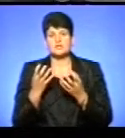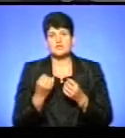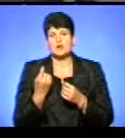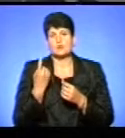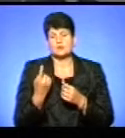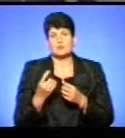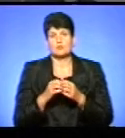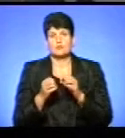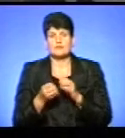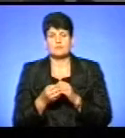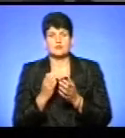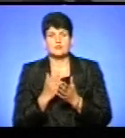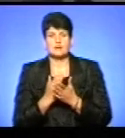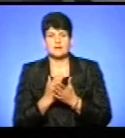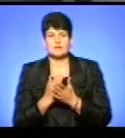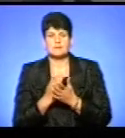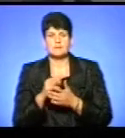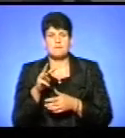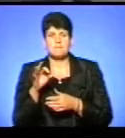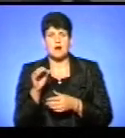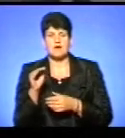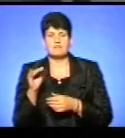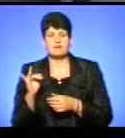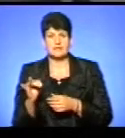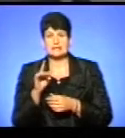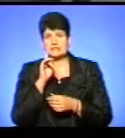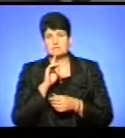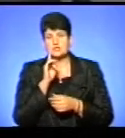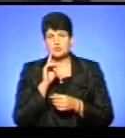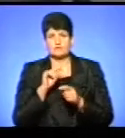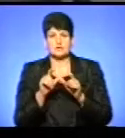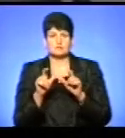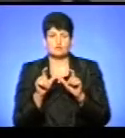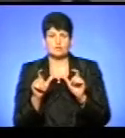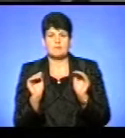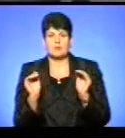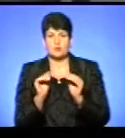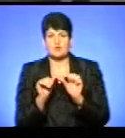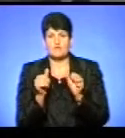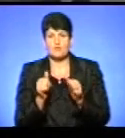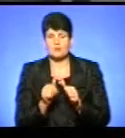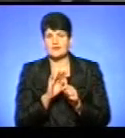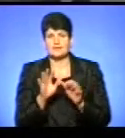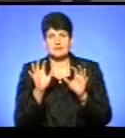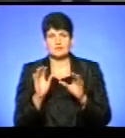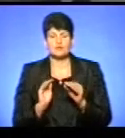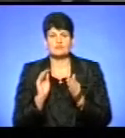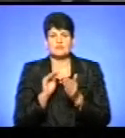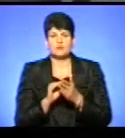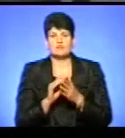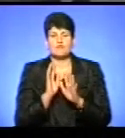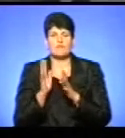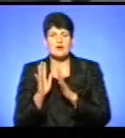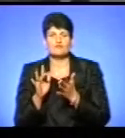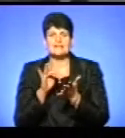ознакою в нашому місці є проблема мафів, так званих тимчасових споруд архітектурної малої форми, які незаконно встановлені в парковій